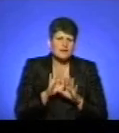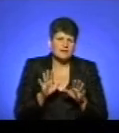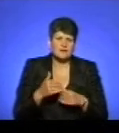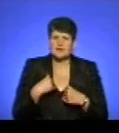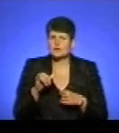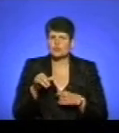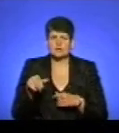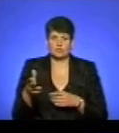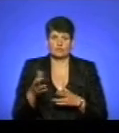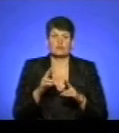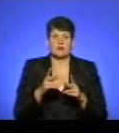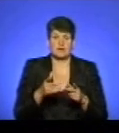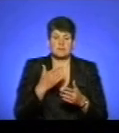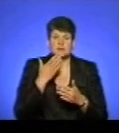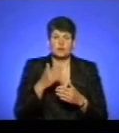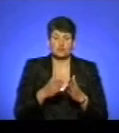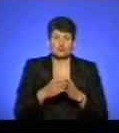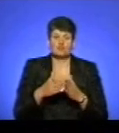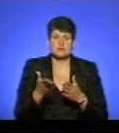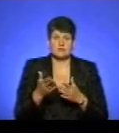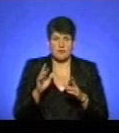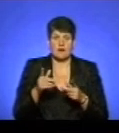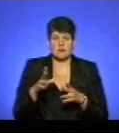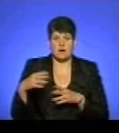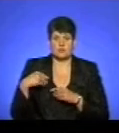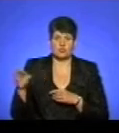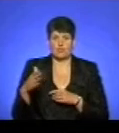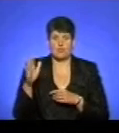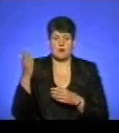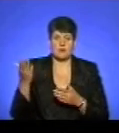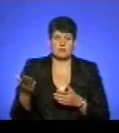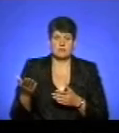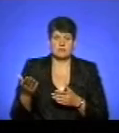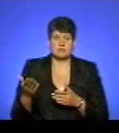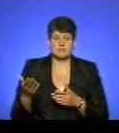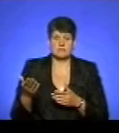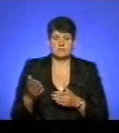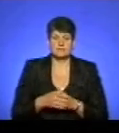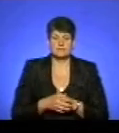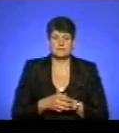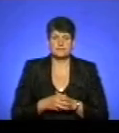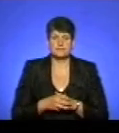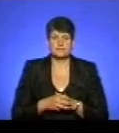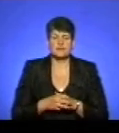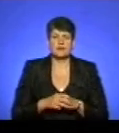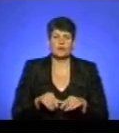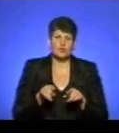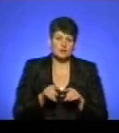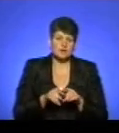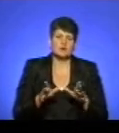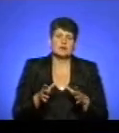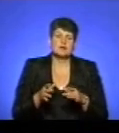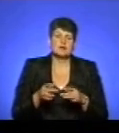нікуди не виходжу. Ну, як? Питає сусідки, Та як ми разом виходимо, котику не треба прогулятися. Тобто, однозначно,